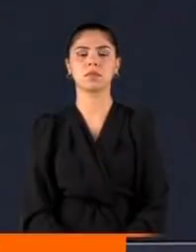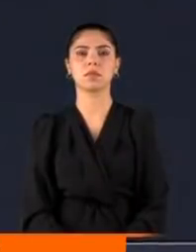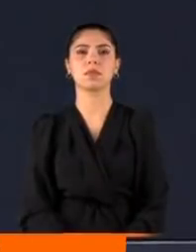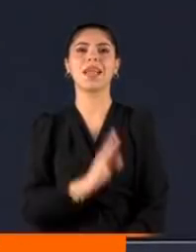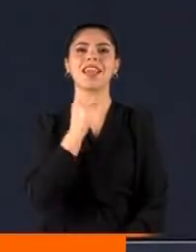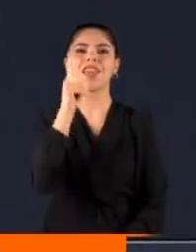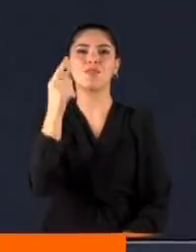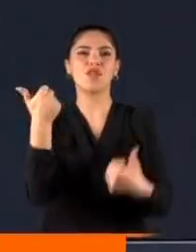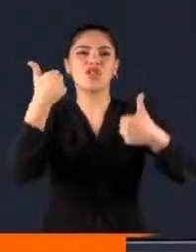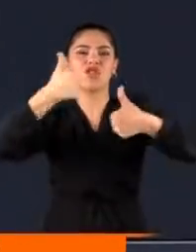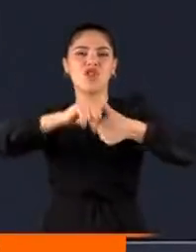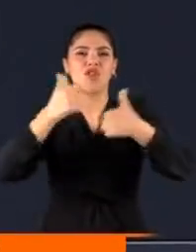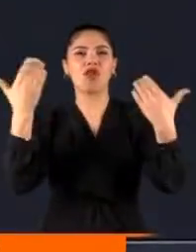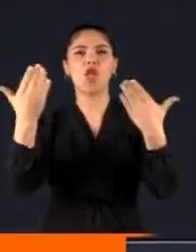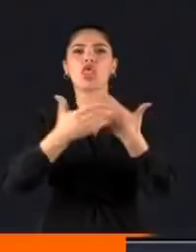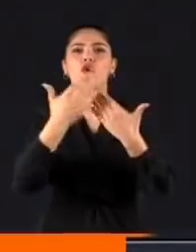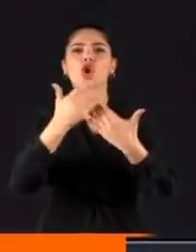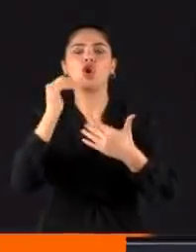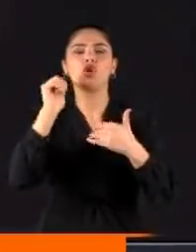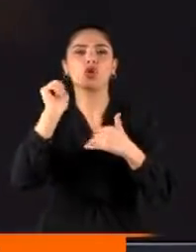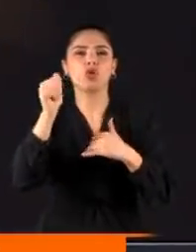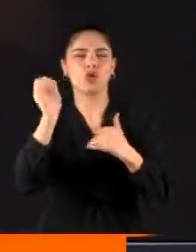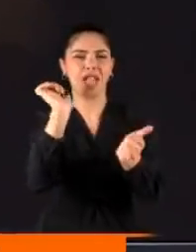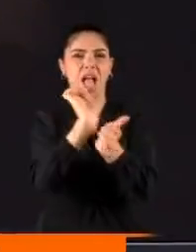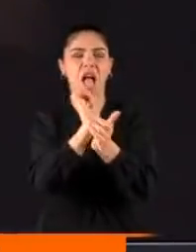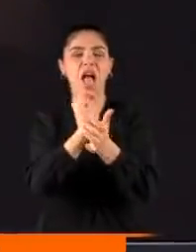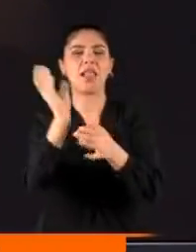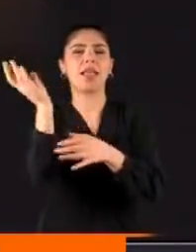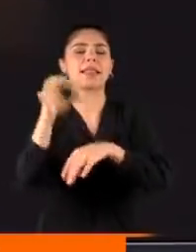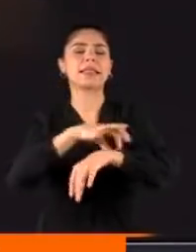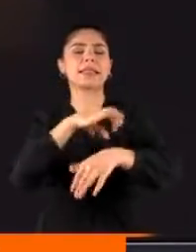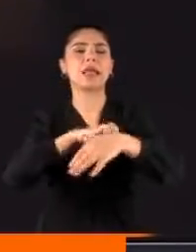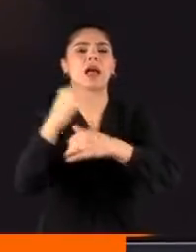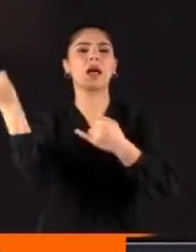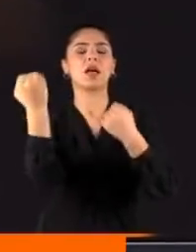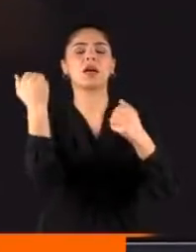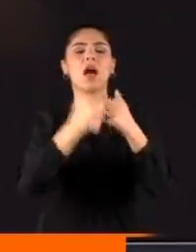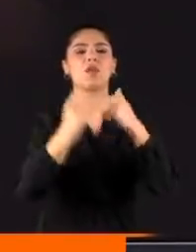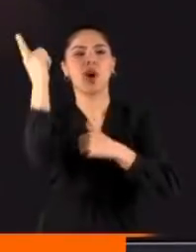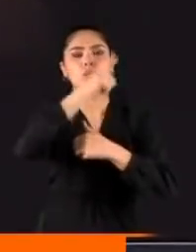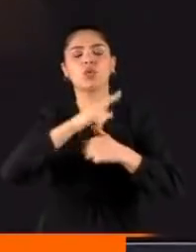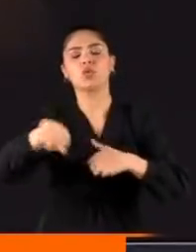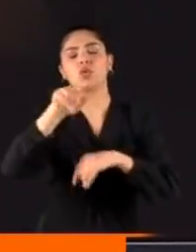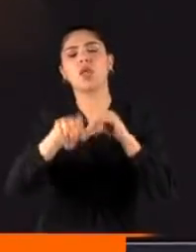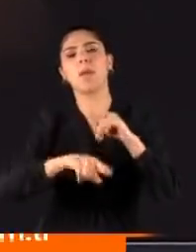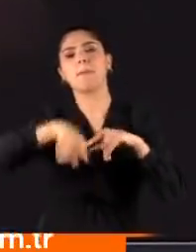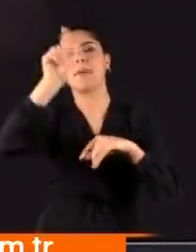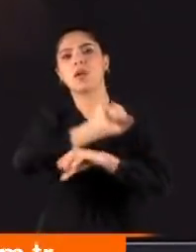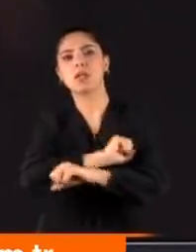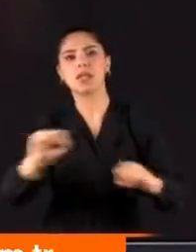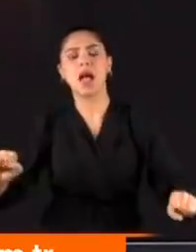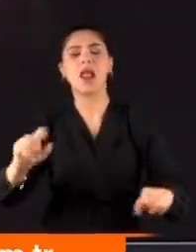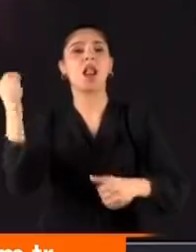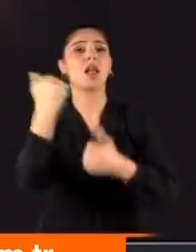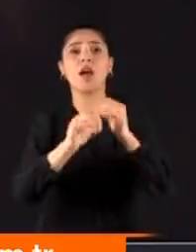Genç bir çiftin düğün günü ailelerinin takı kavgası yüzünden ikisine de zehir oldu. Ve işin kötüsü kavgayı ayırmak da